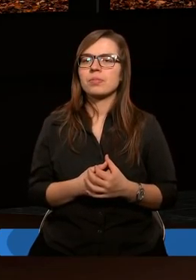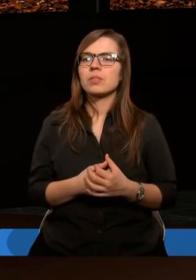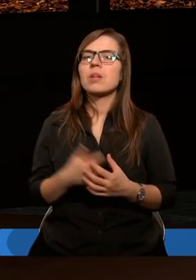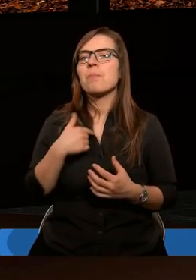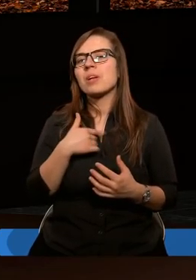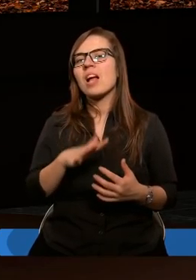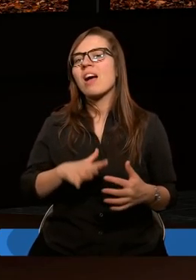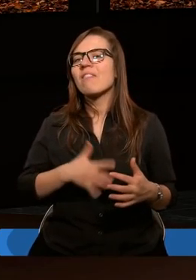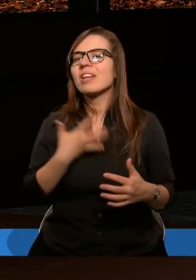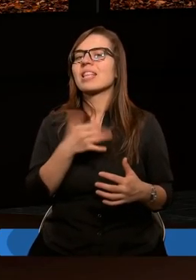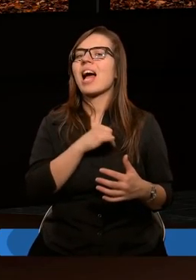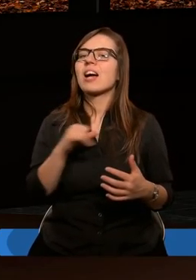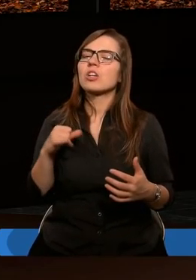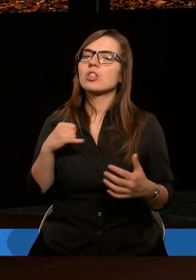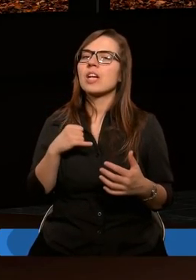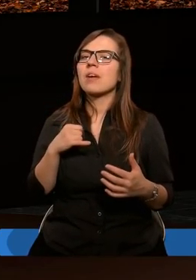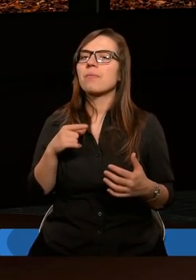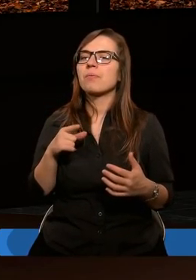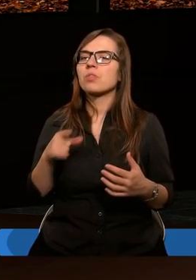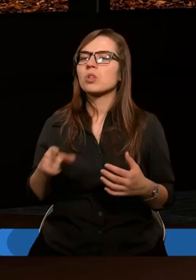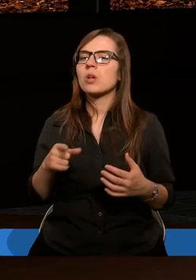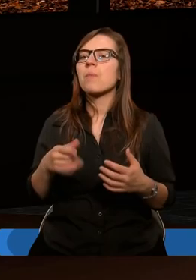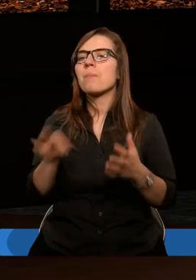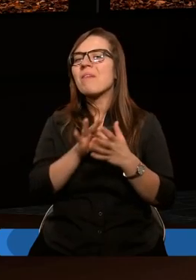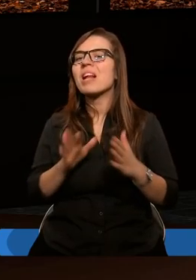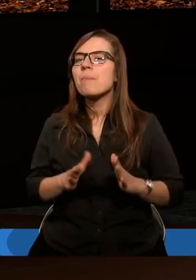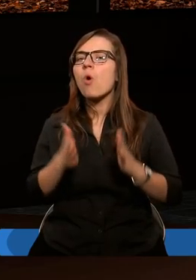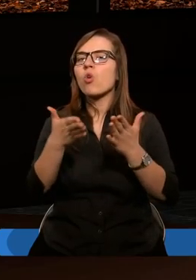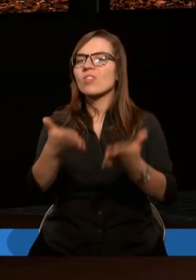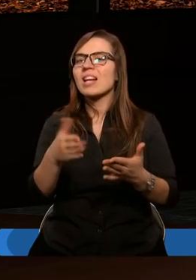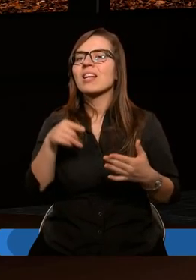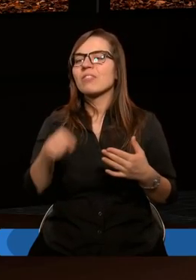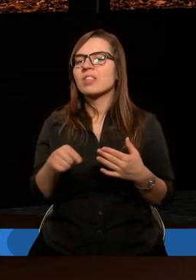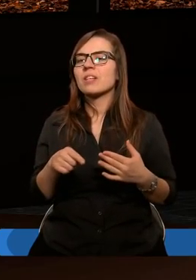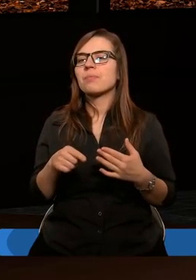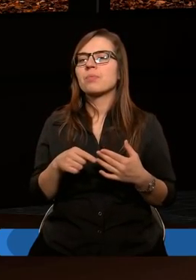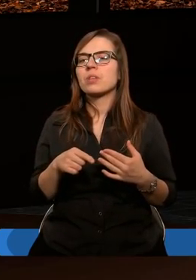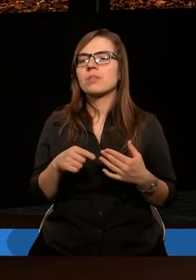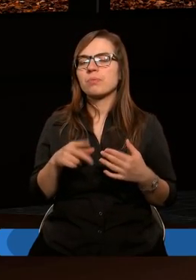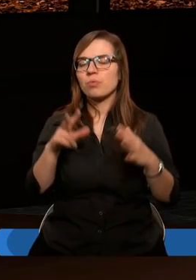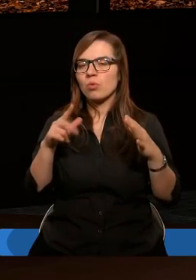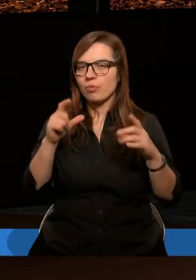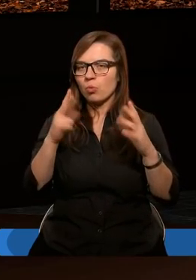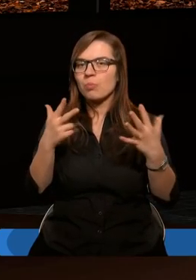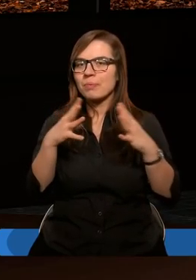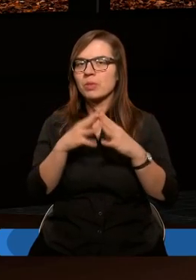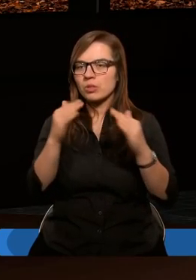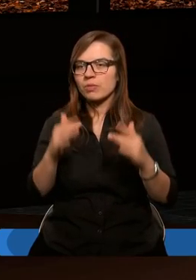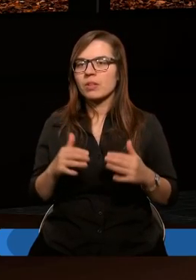Tak mi się wydaje, że tutaj jest to takie właśnie potwierdzenie w tym wersecie ósmym i dziewiątym.